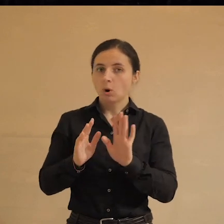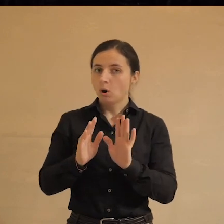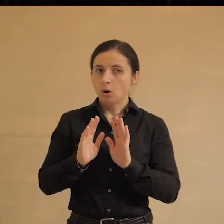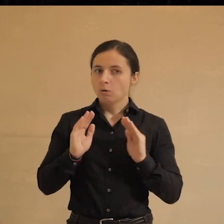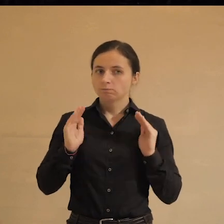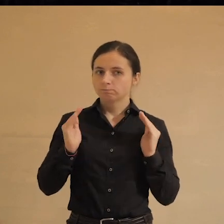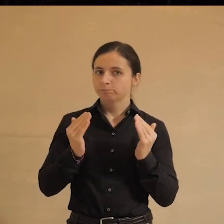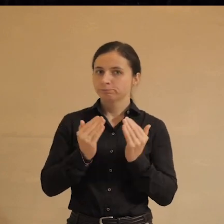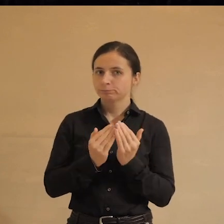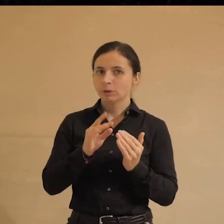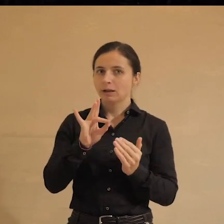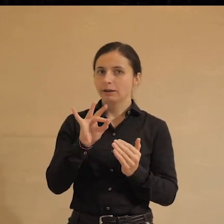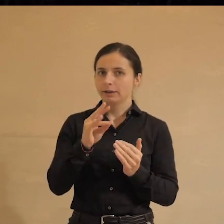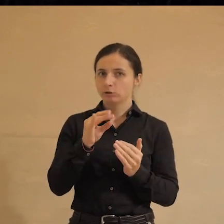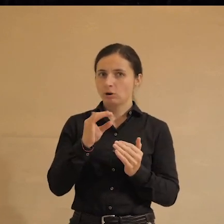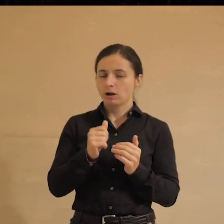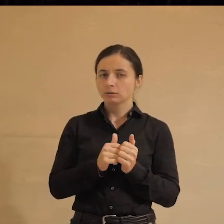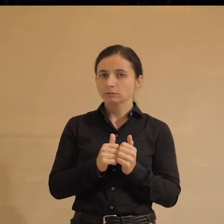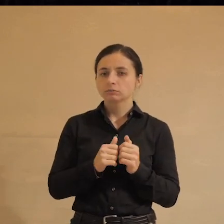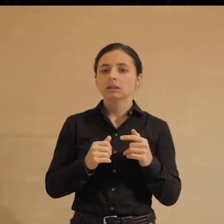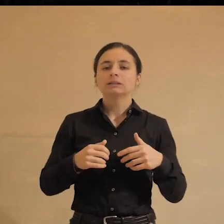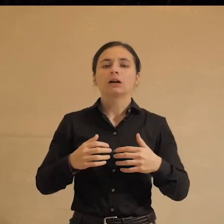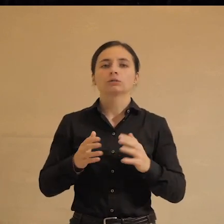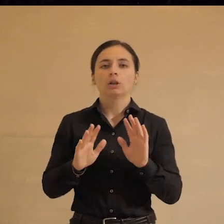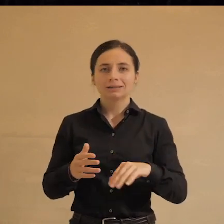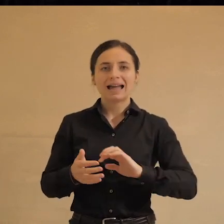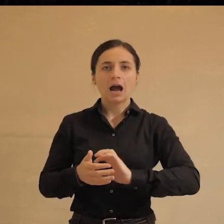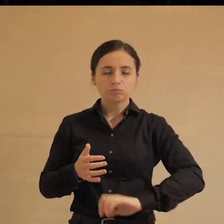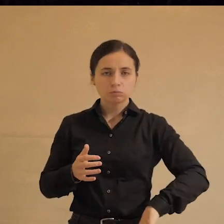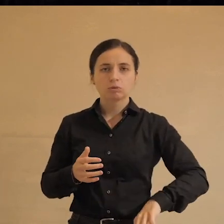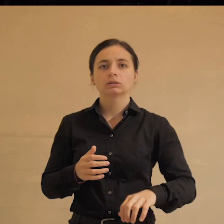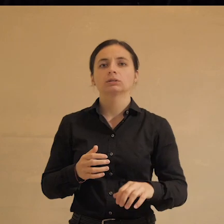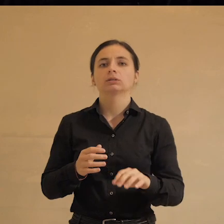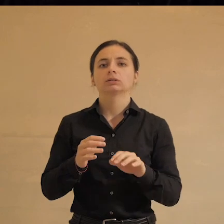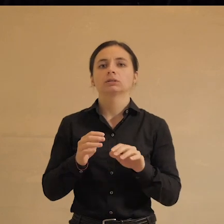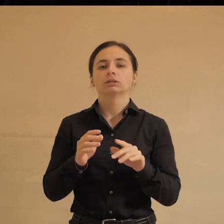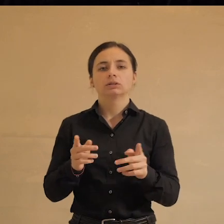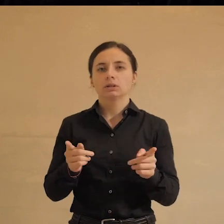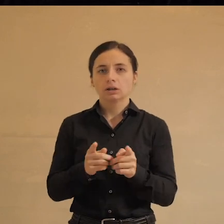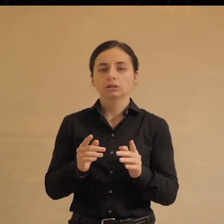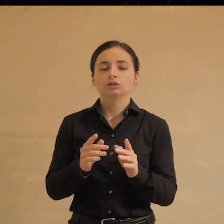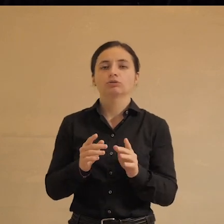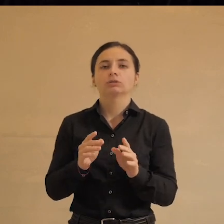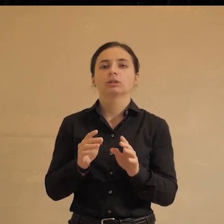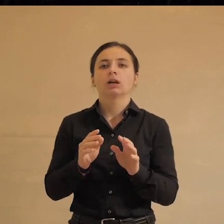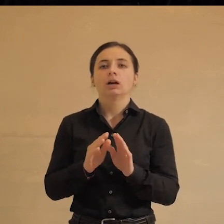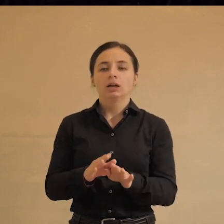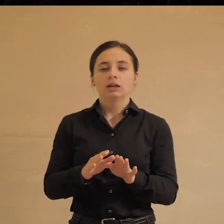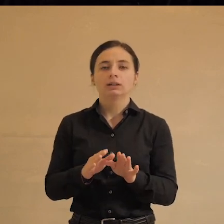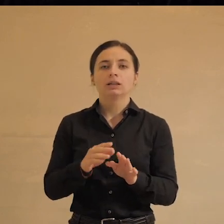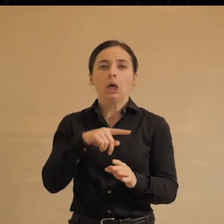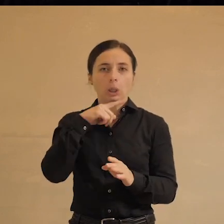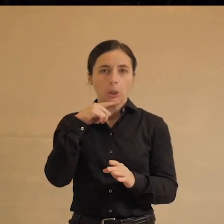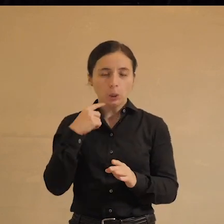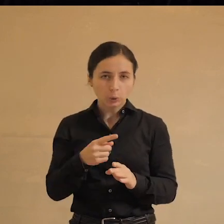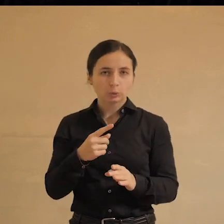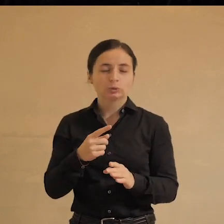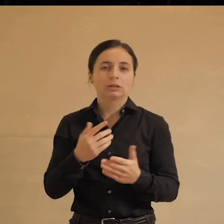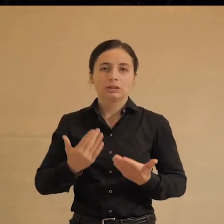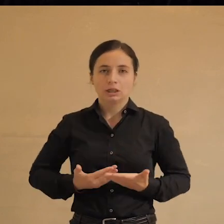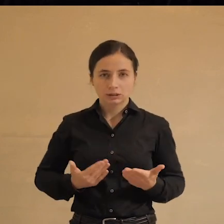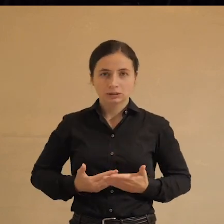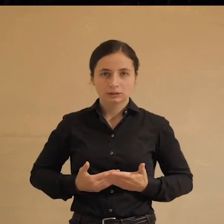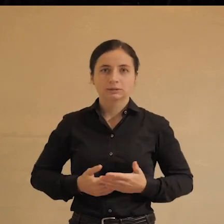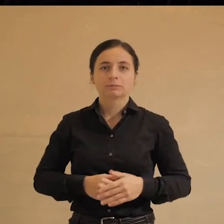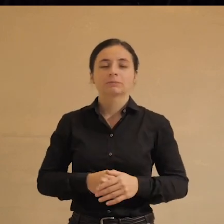ретрограды. Ну хорошо, там аборты не ограничивают пока законодательно, потому что боятся трогать эту истинную скрепу русской жизни, которая, как известно,